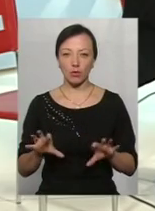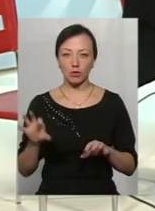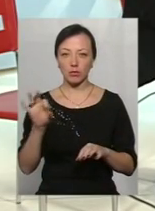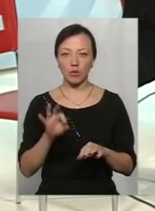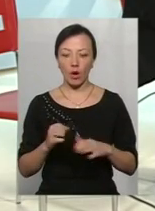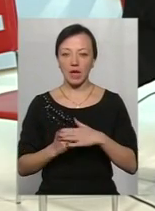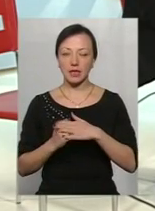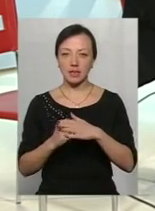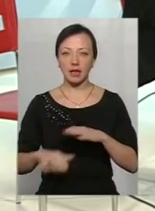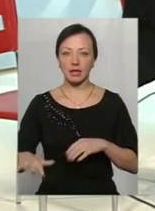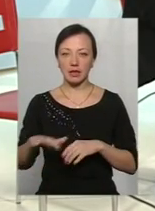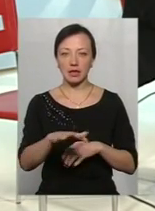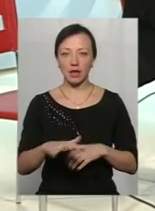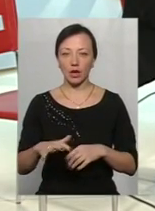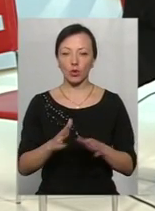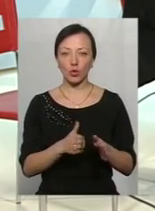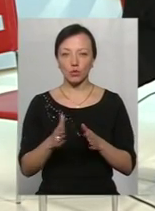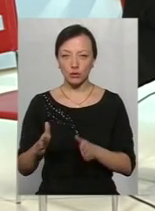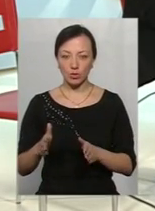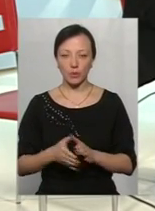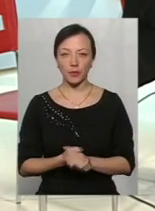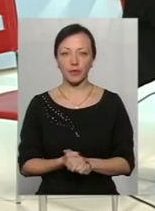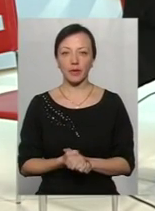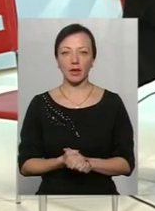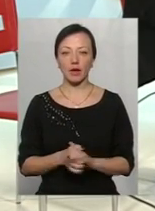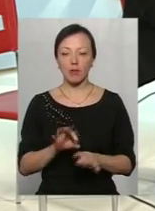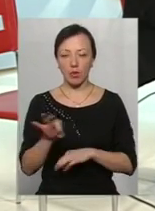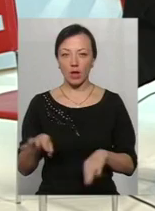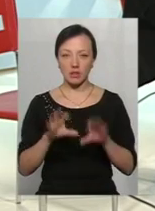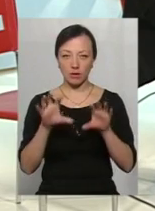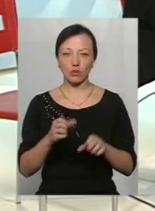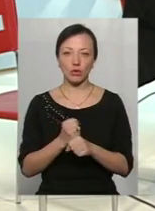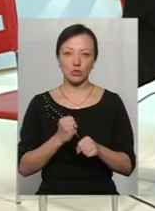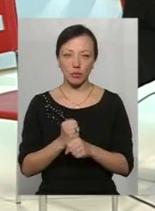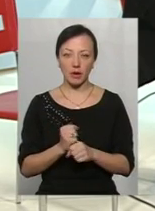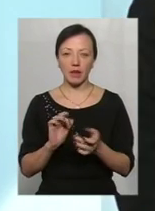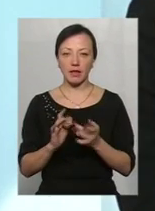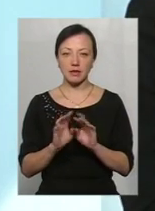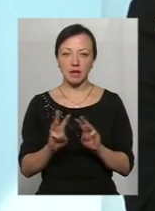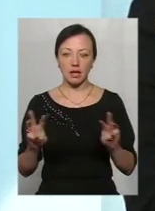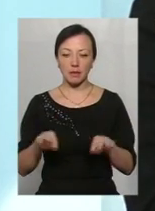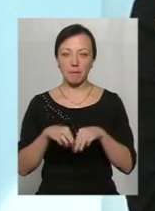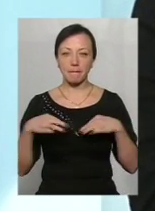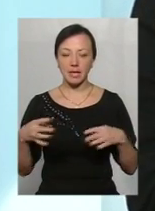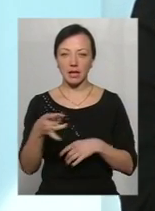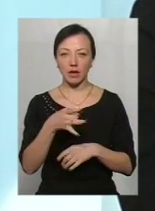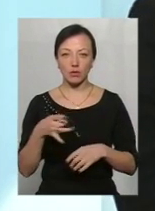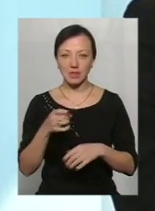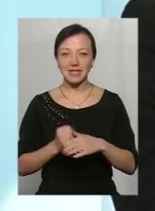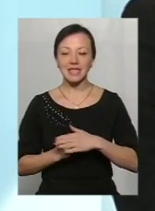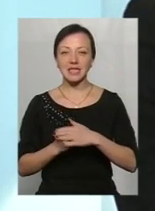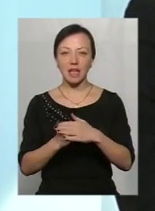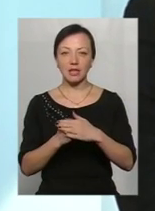адмінтерустрою, а потім і закон про адмінтерустрій. Проект такого закону вже розроблений на сайті Мінрегіону, закон про засаду